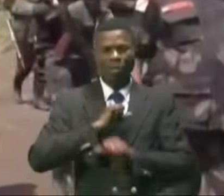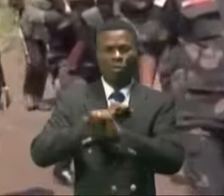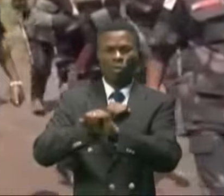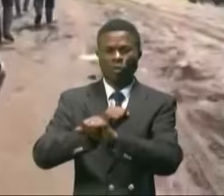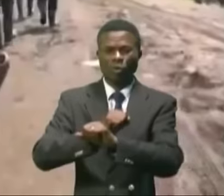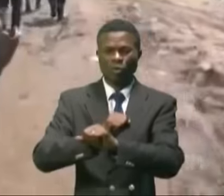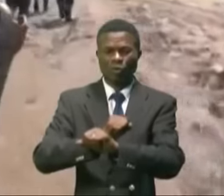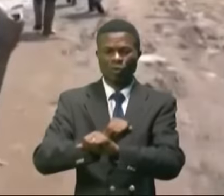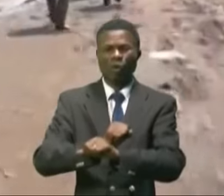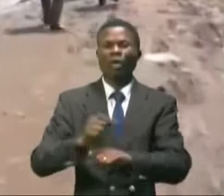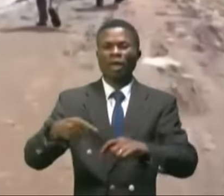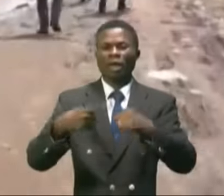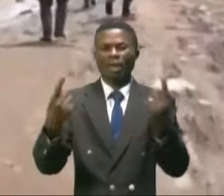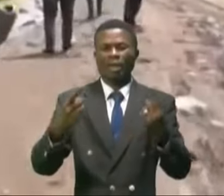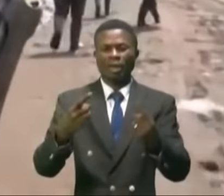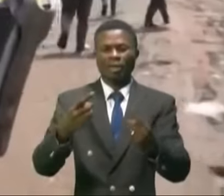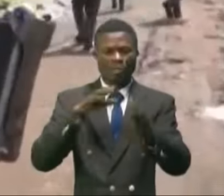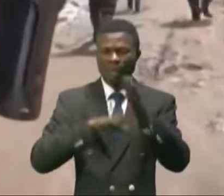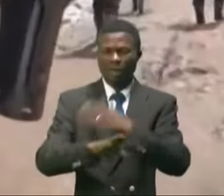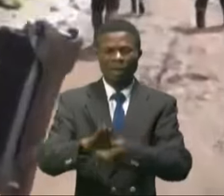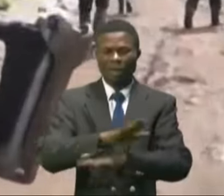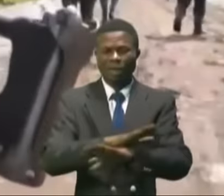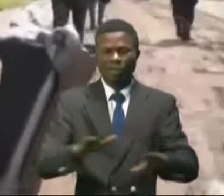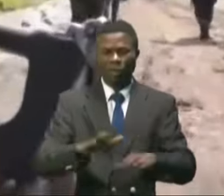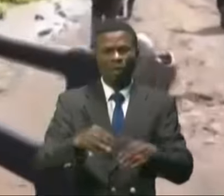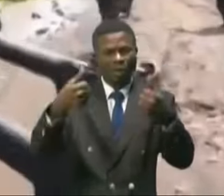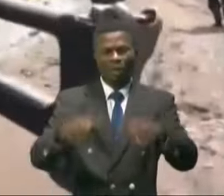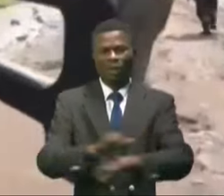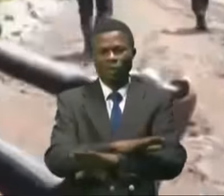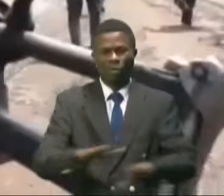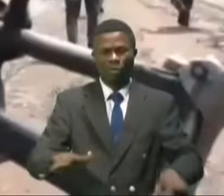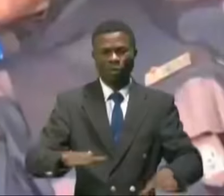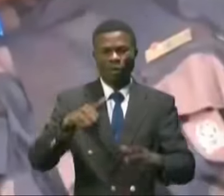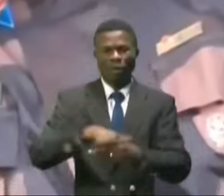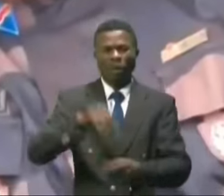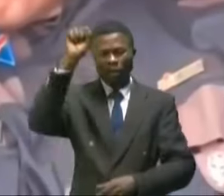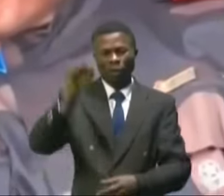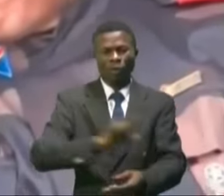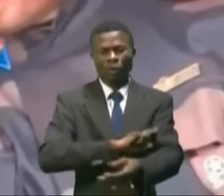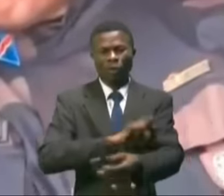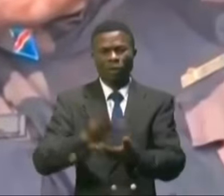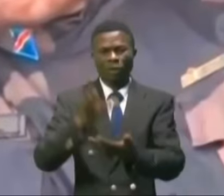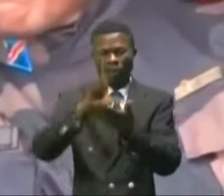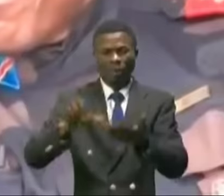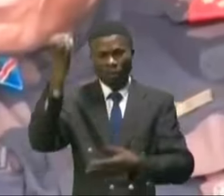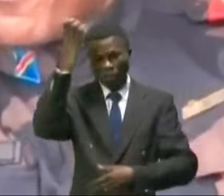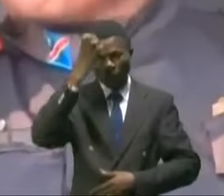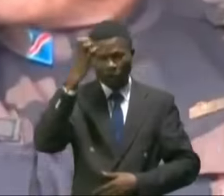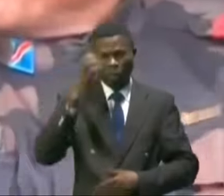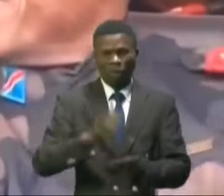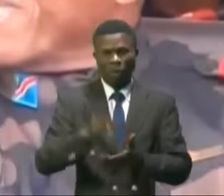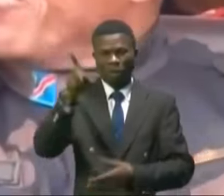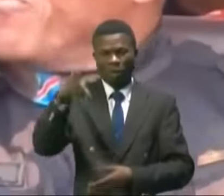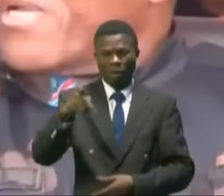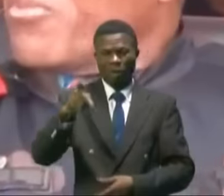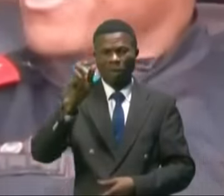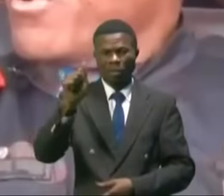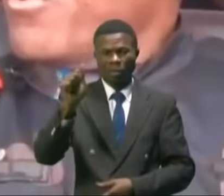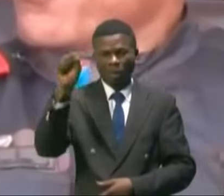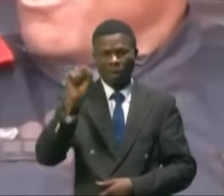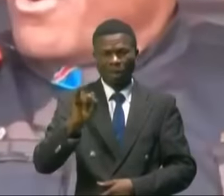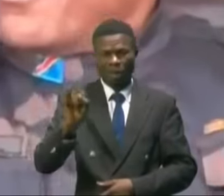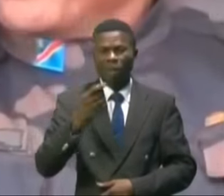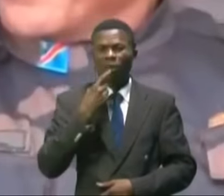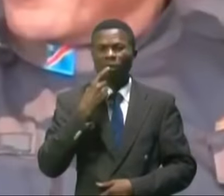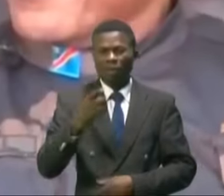éventualité, renseigne le commandant des opérations militaires au Nord et Sud Kivu, le lieutenant général Fahl Sikabwe, qu'il est dit par